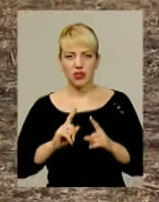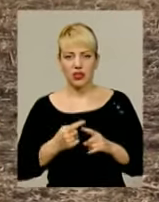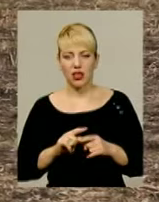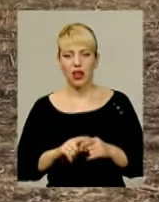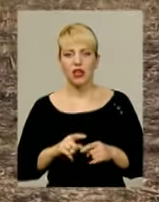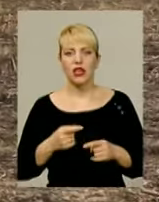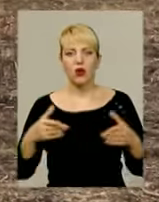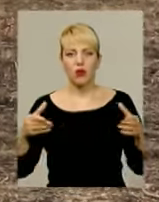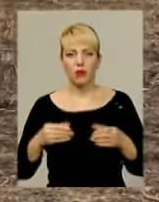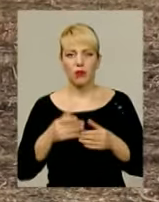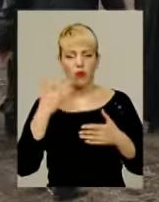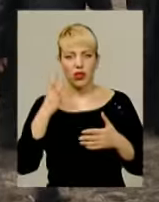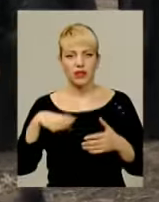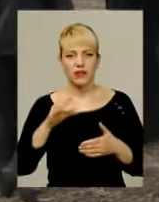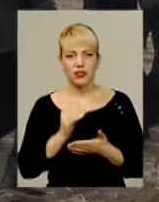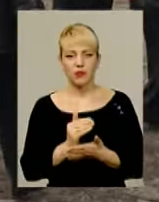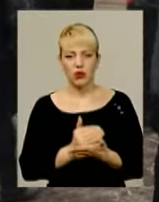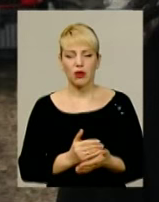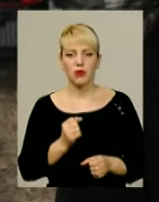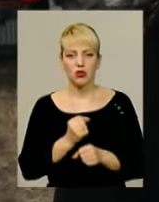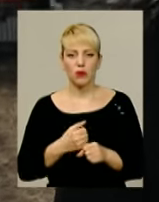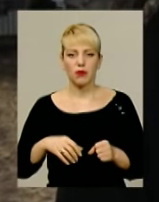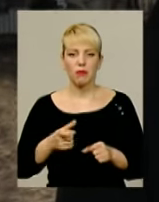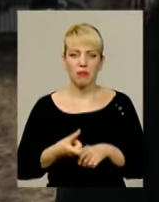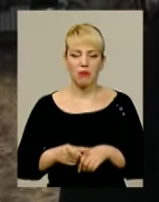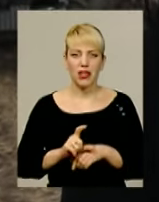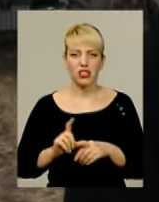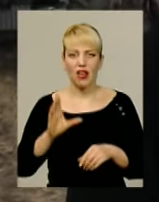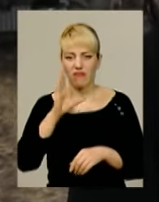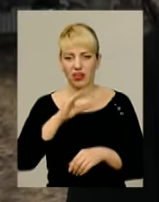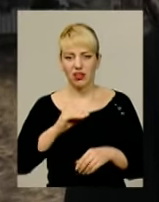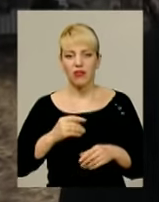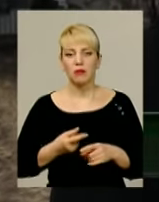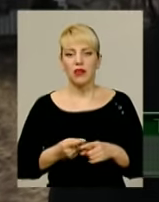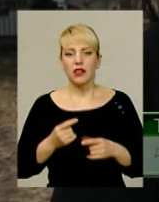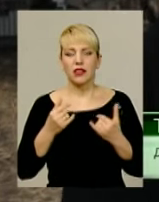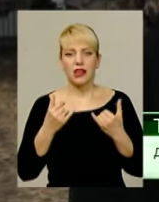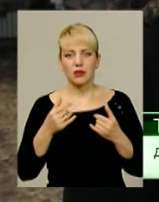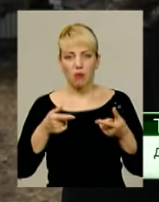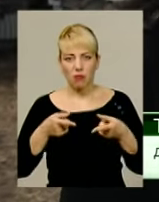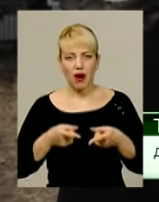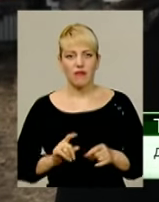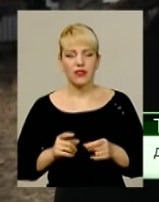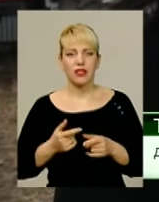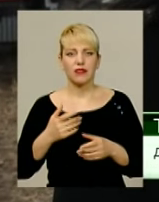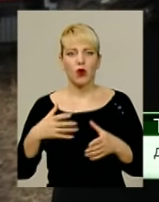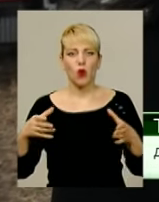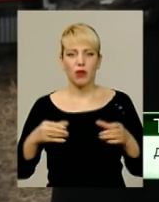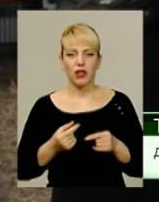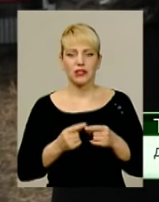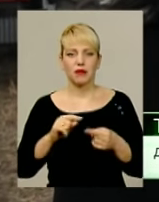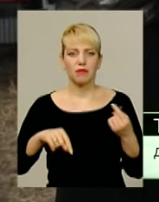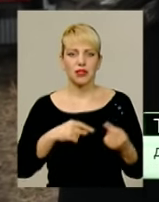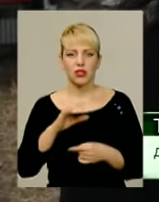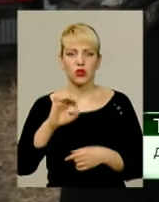полегшать усі програми і зроблять їх більш ефективними. Насправді кооперація – це, якщо можна так сказати, бізнес з абсолютно